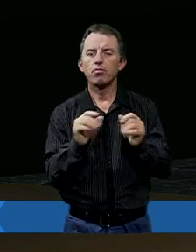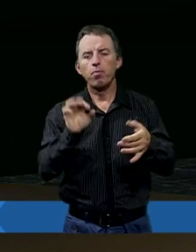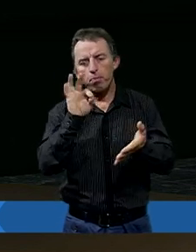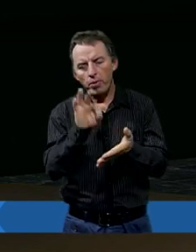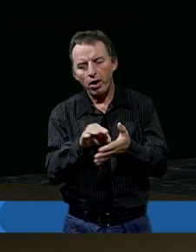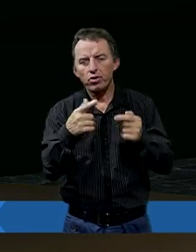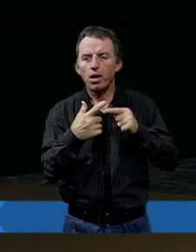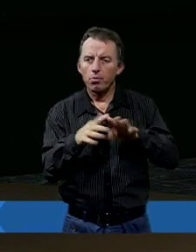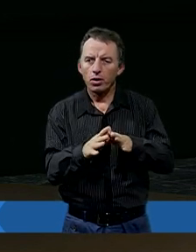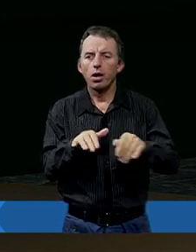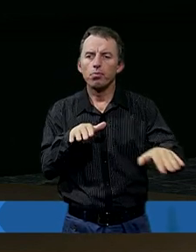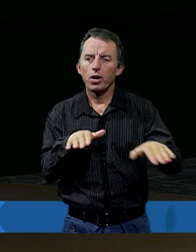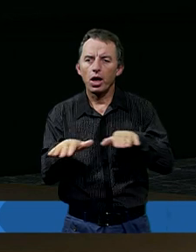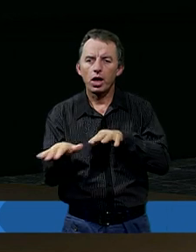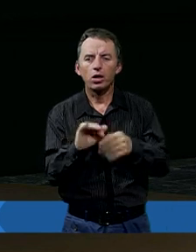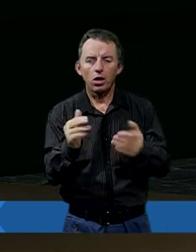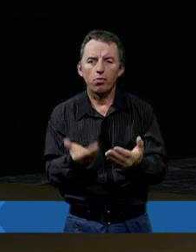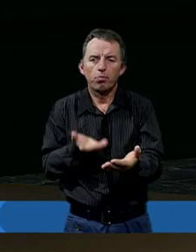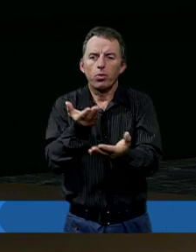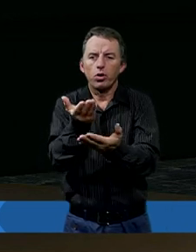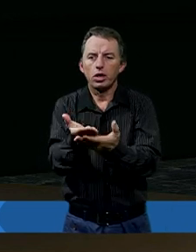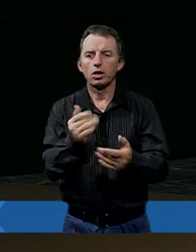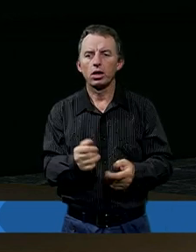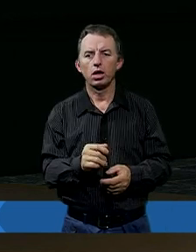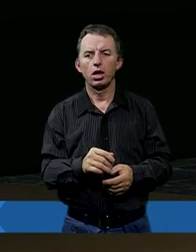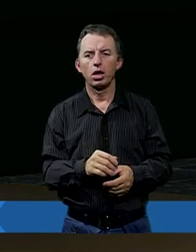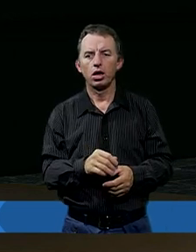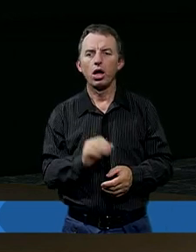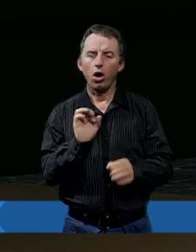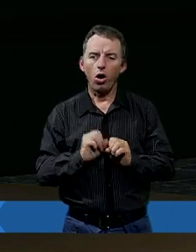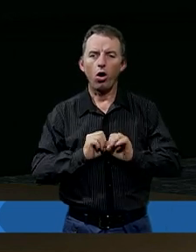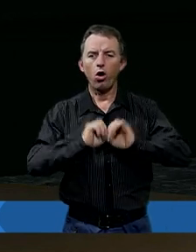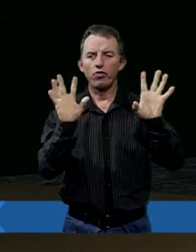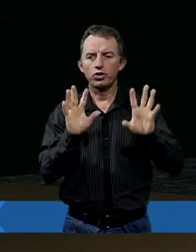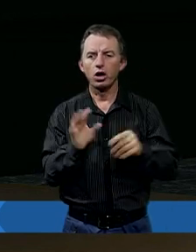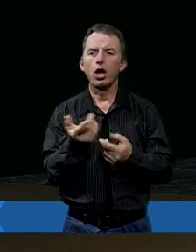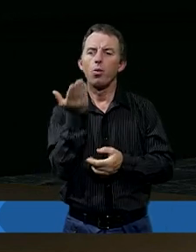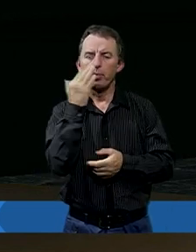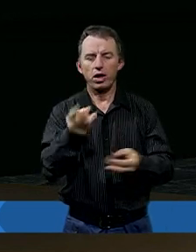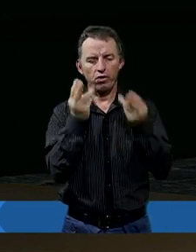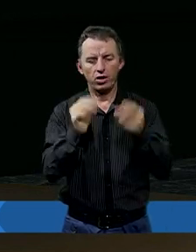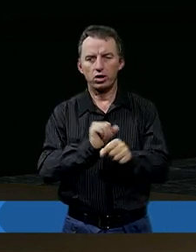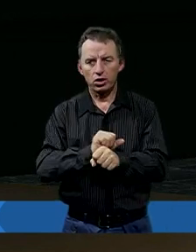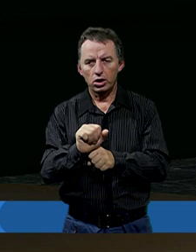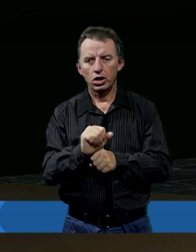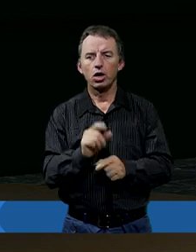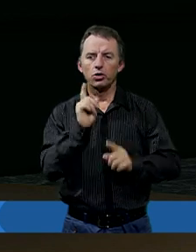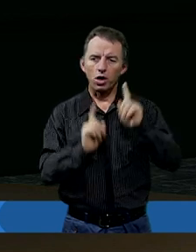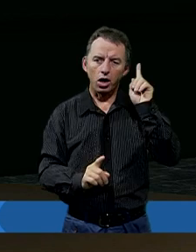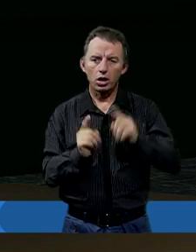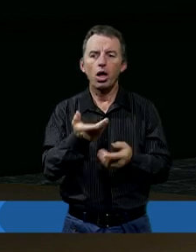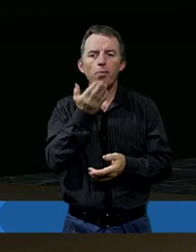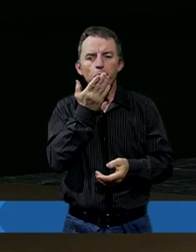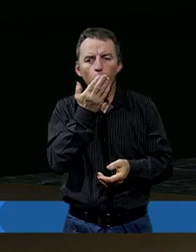on nie jest w spojrzeć nic poza to. Więc owszem, bardzo ważne jest, ale czasami,